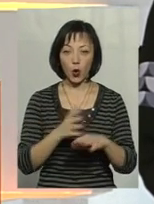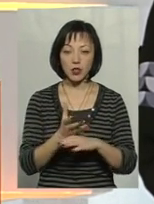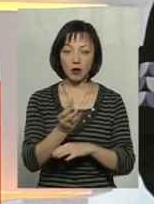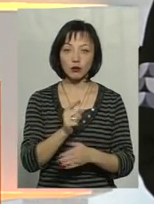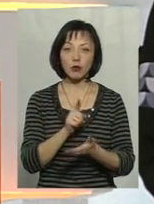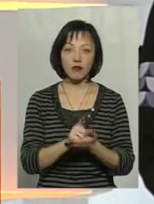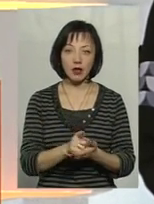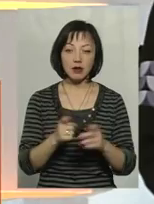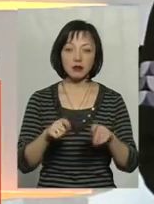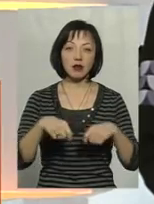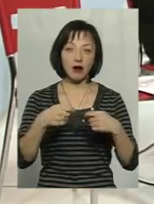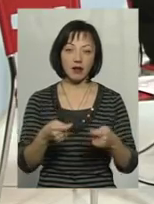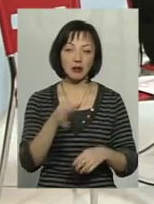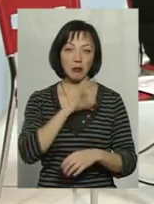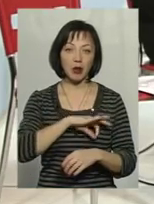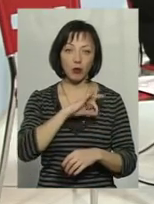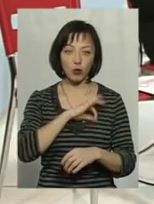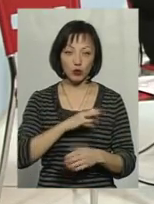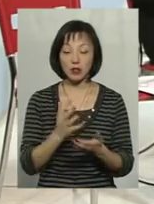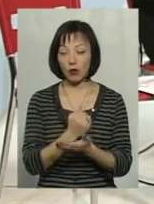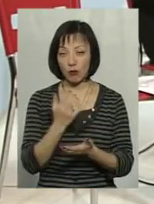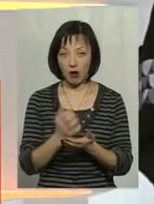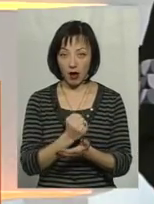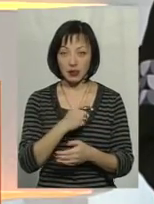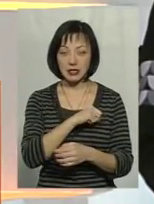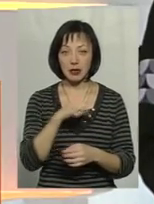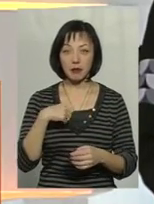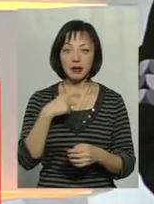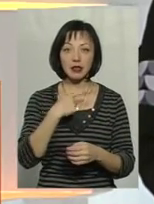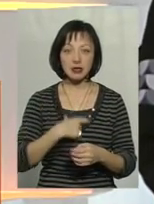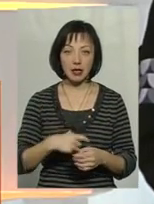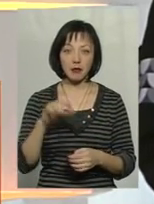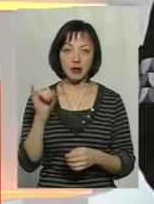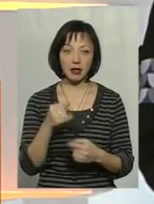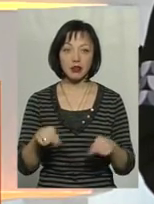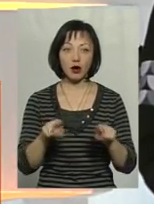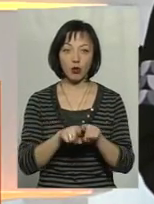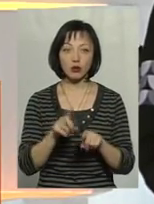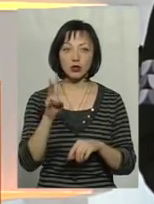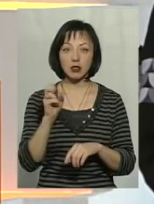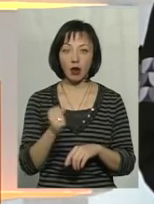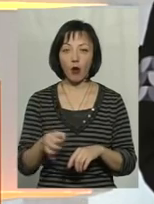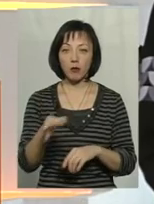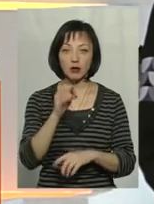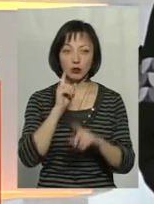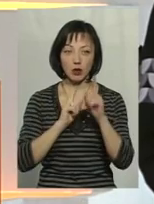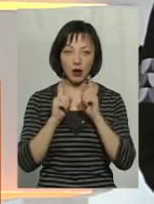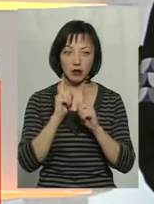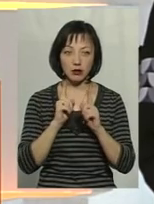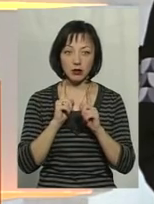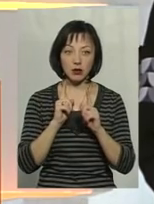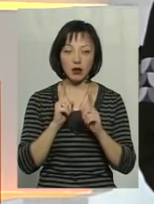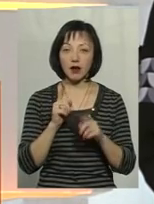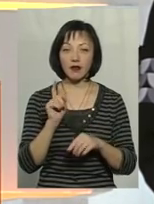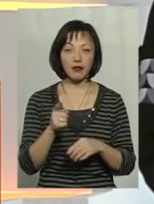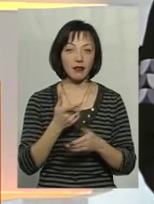також приносити кошти, заробляти самі на себе і також на обласну раду. Власність.